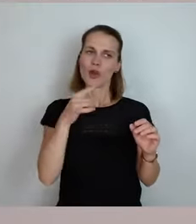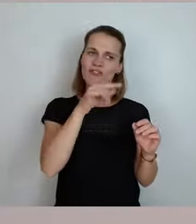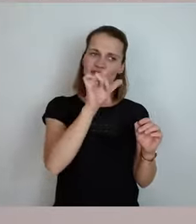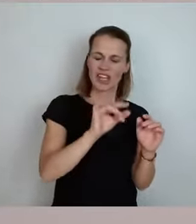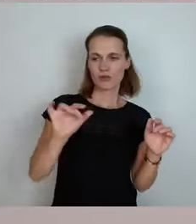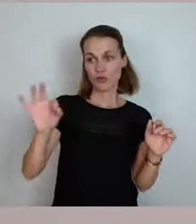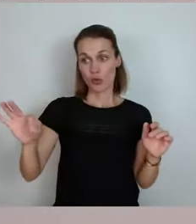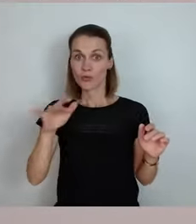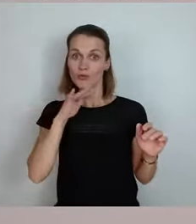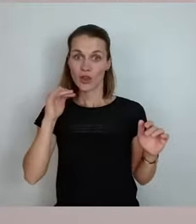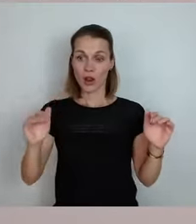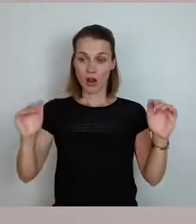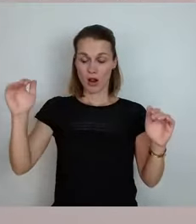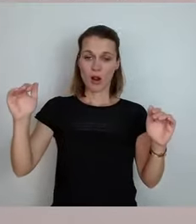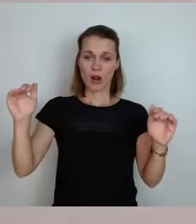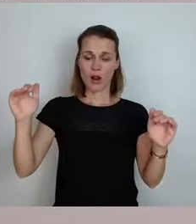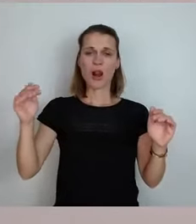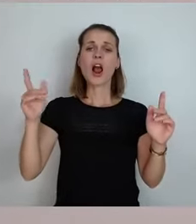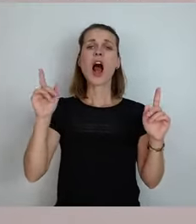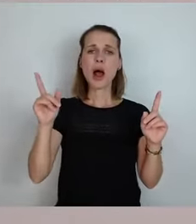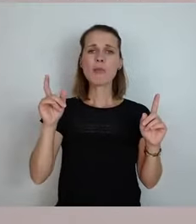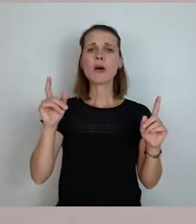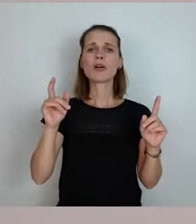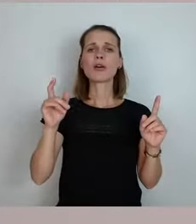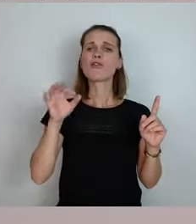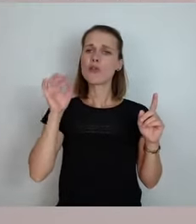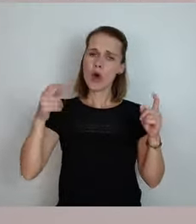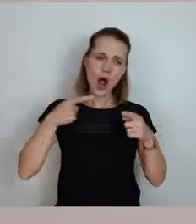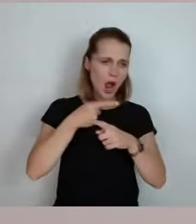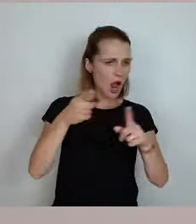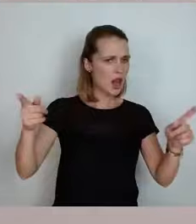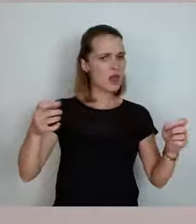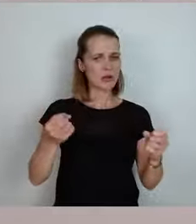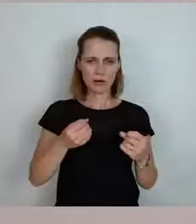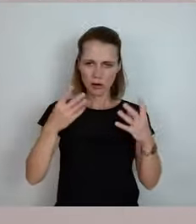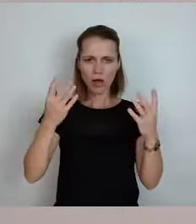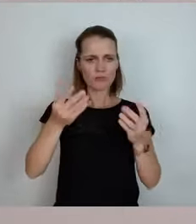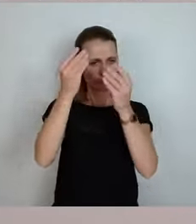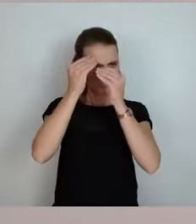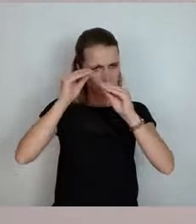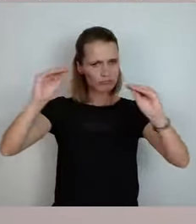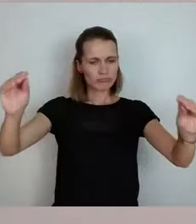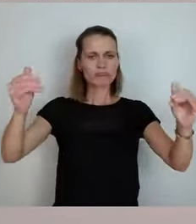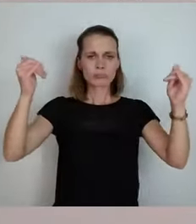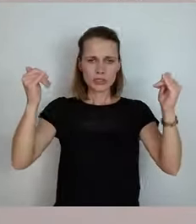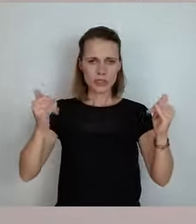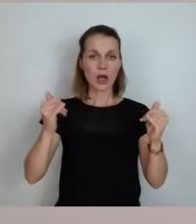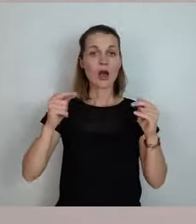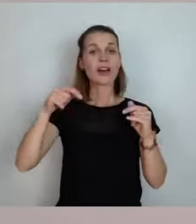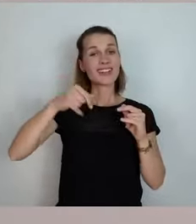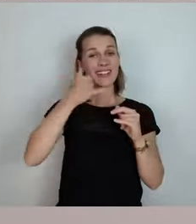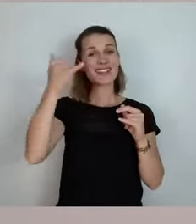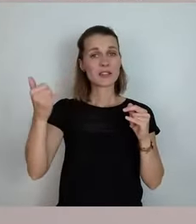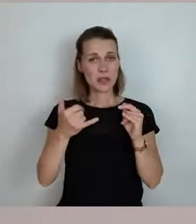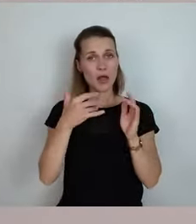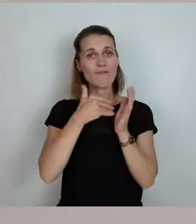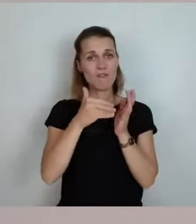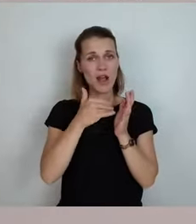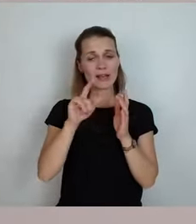auch für die Fläche und das haben wir jetzt auch in diesem Jahr fortgesetzt. Wir werden es nächstes Jahr in das